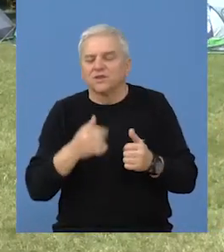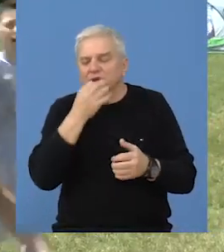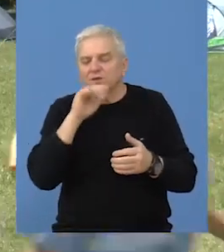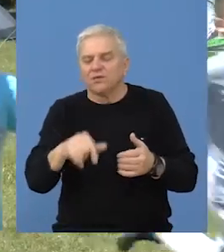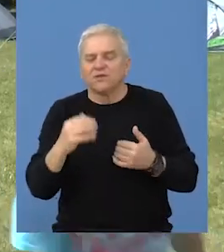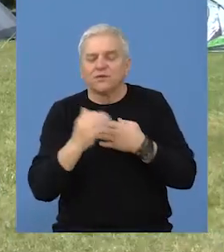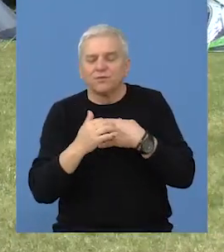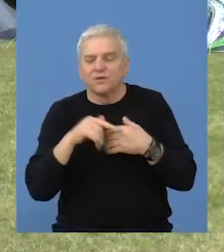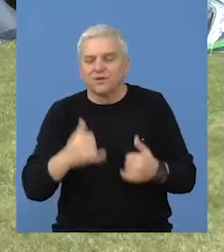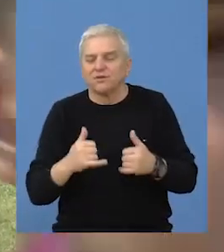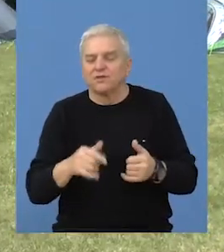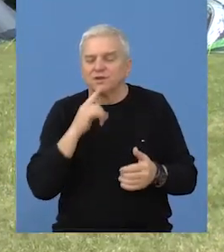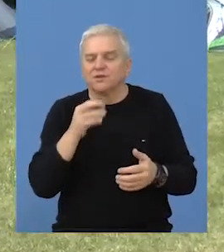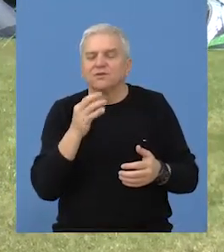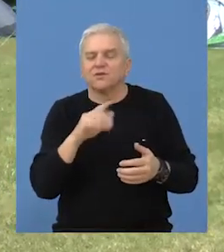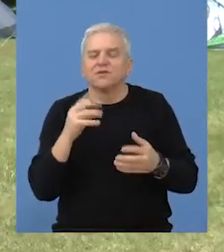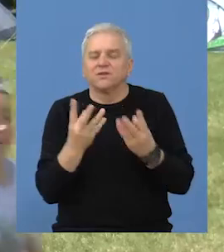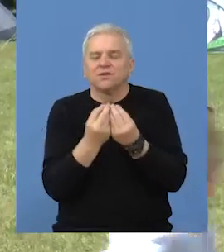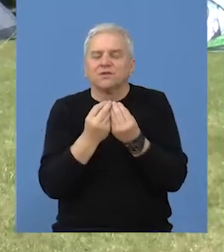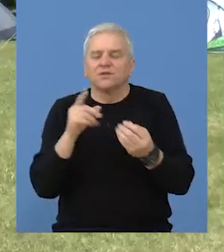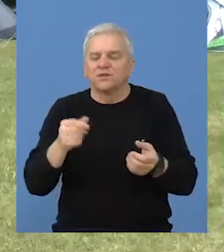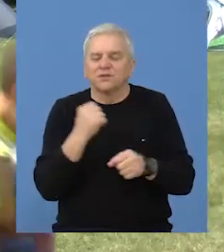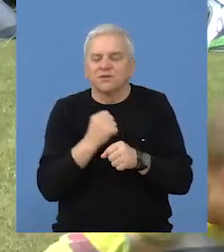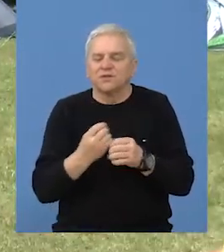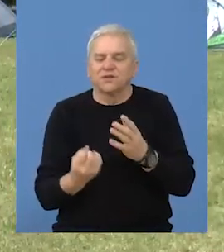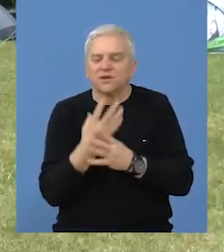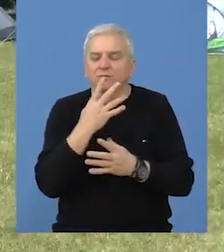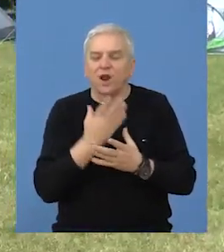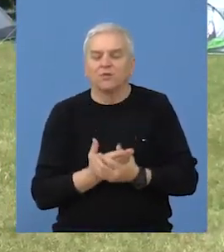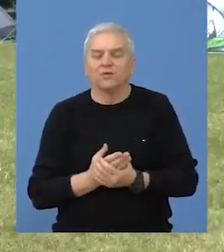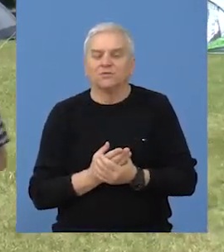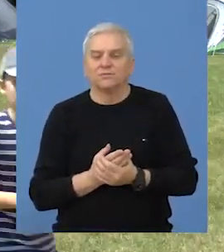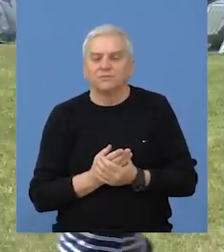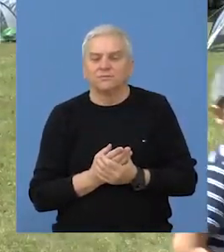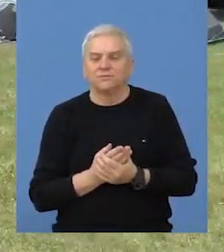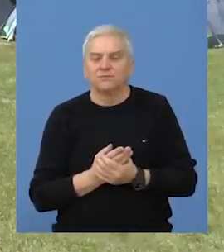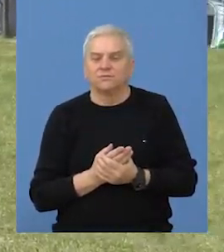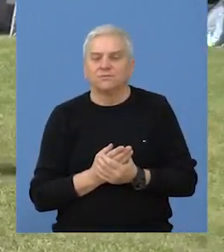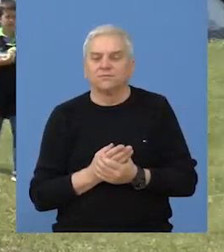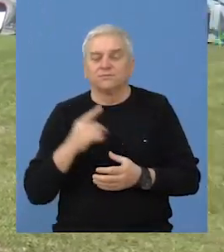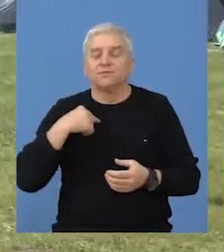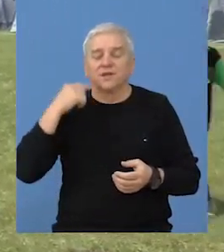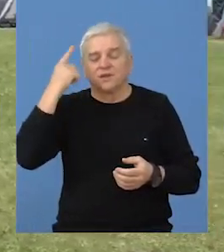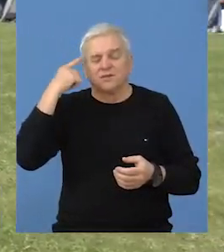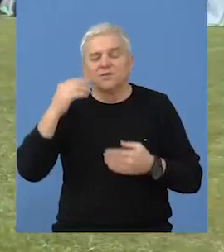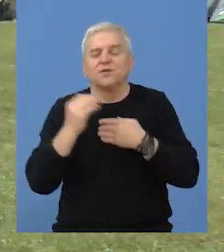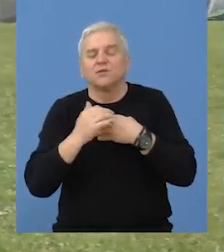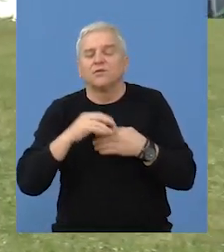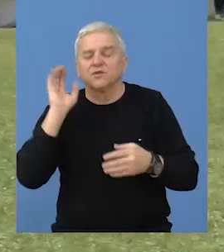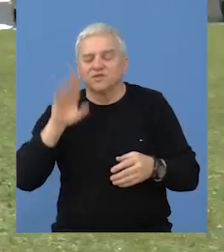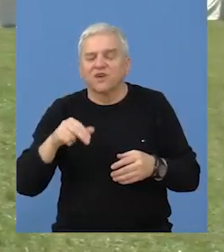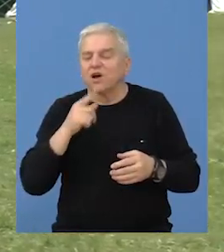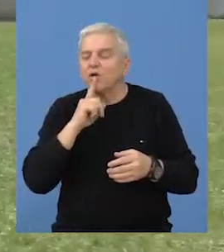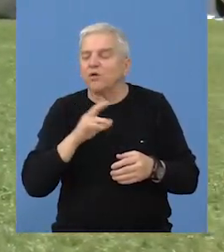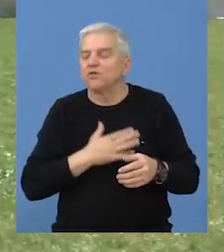zato bolje da se prijavljuju i zato bolje da umasovljavanje radimo za proleće. Mislim, prijaviti